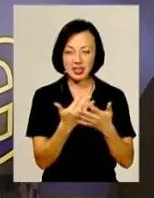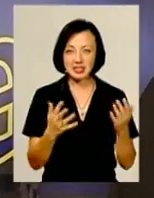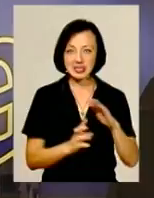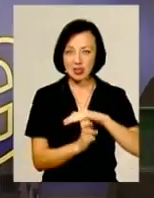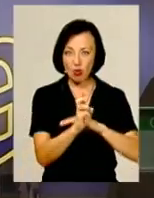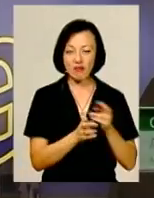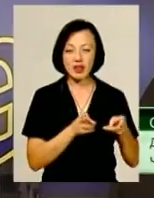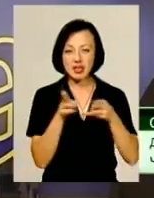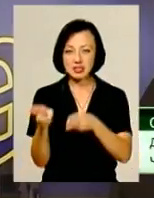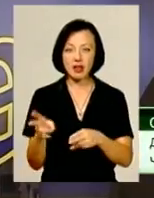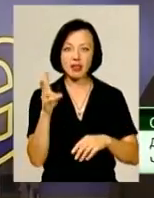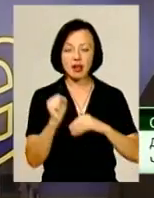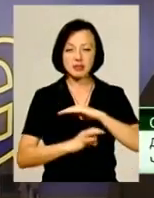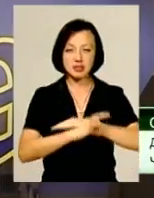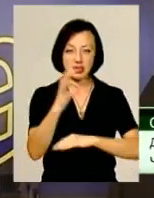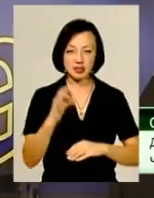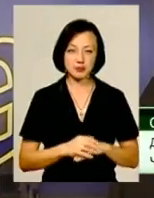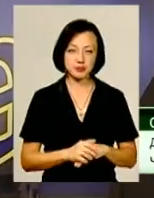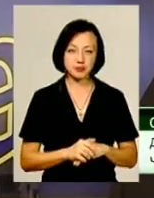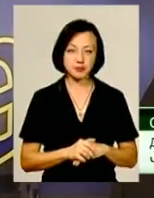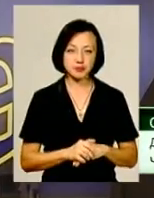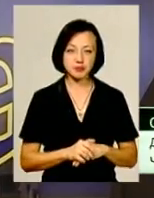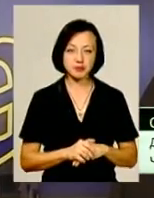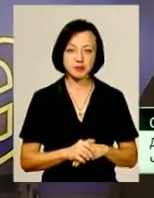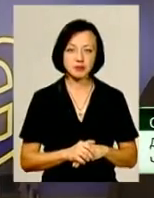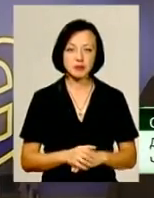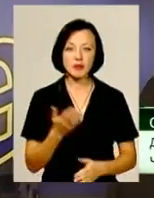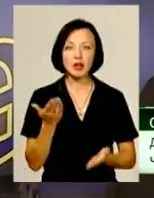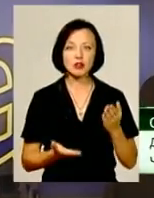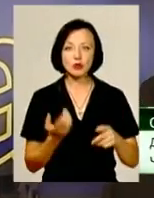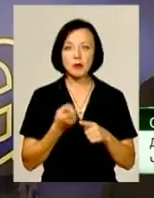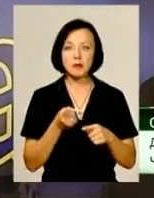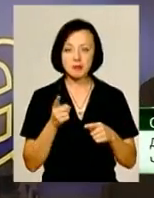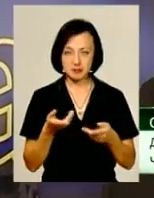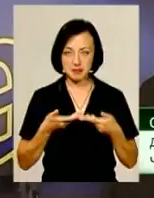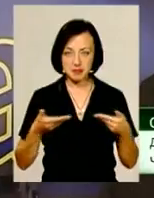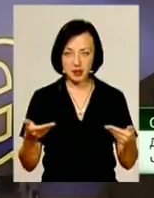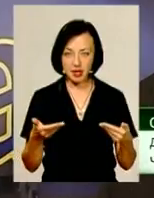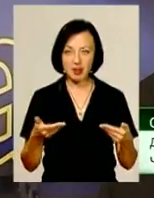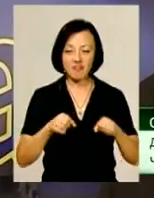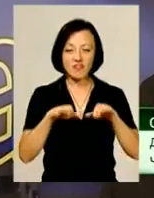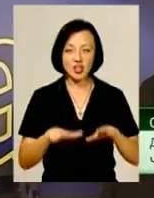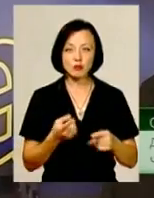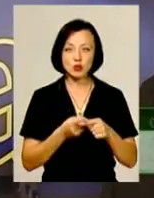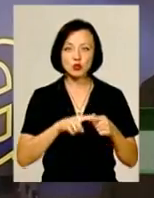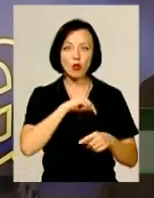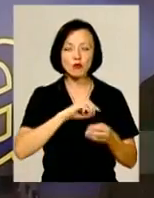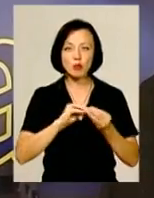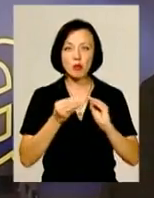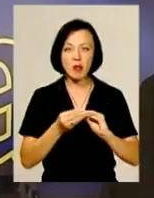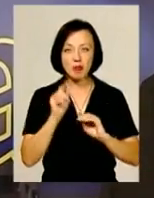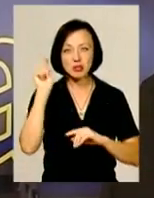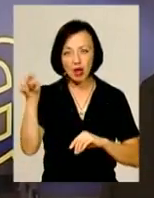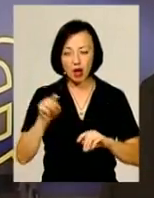Якщо ми знімемо цю духовну проблему там, ми донесемо Бога, ми